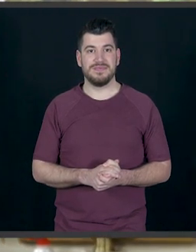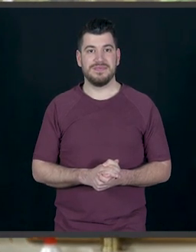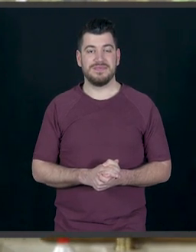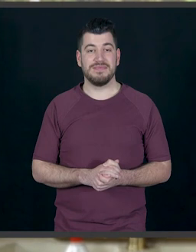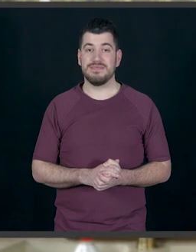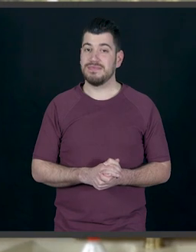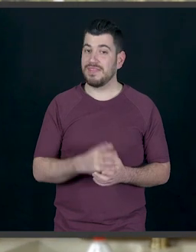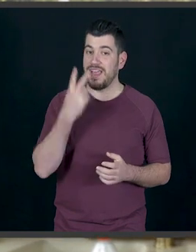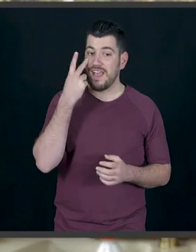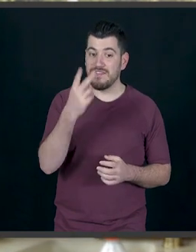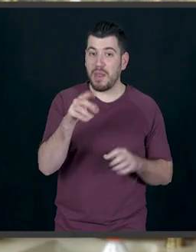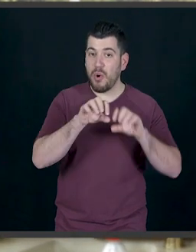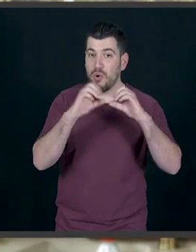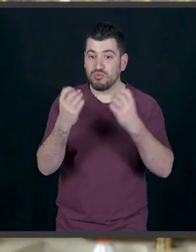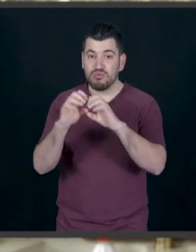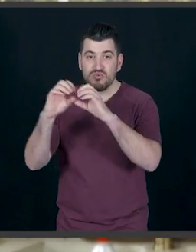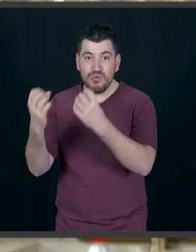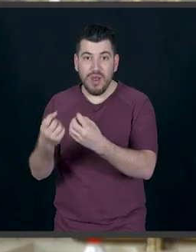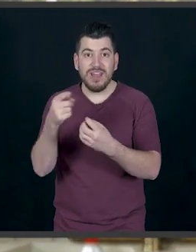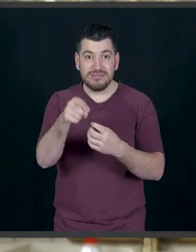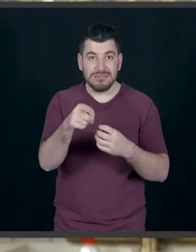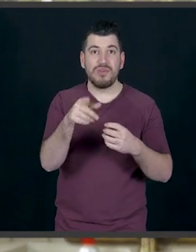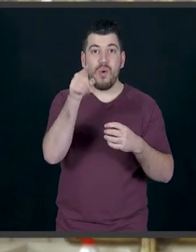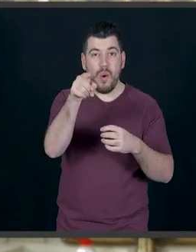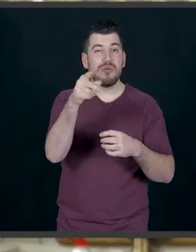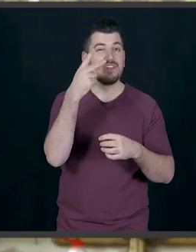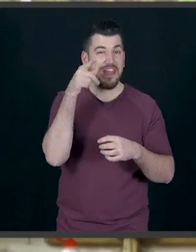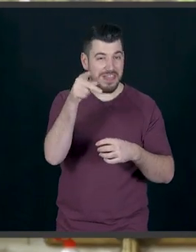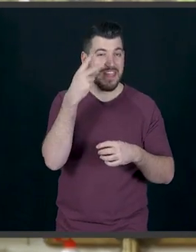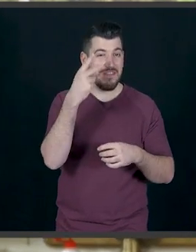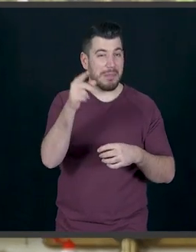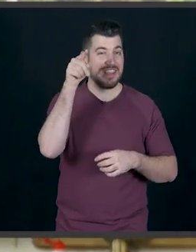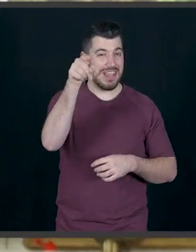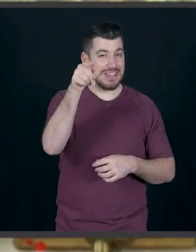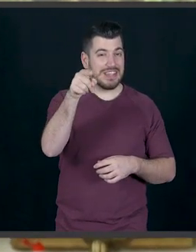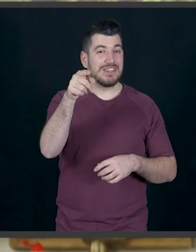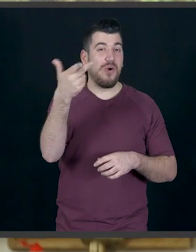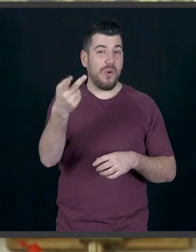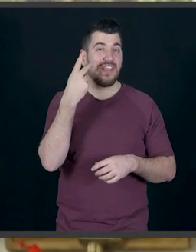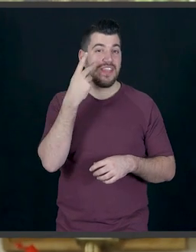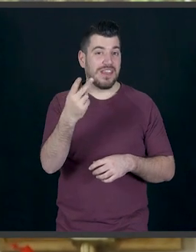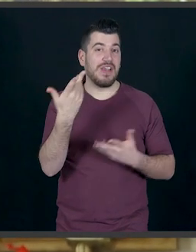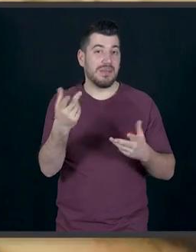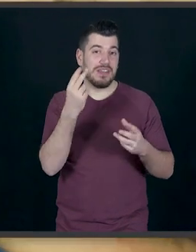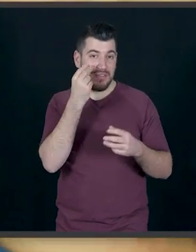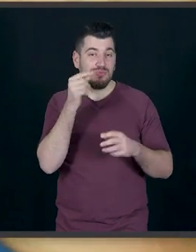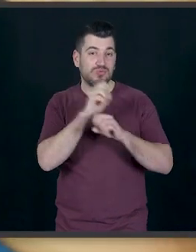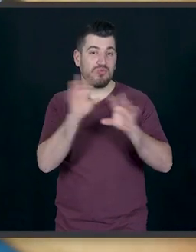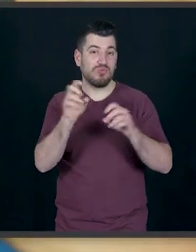Και βλέπω τα ντόνατς μου όπως θα τα βλέπετε και εσείς μετά όταν δείτε το επεισόδιο.